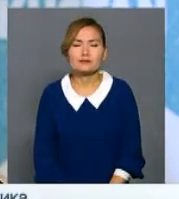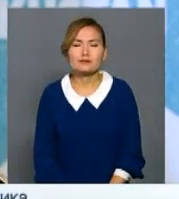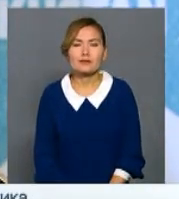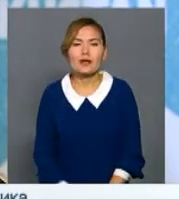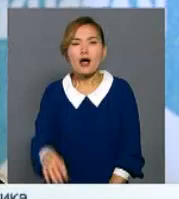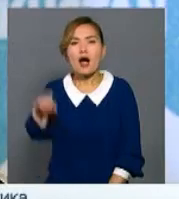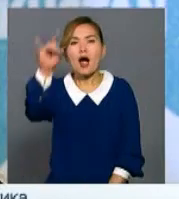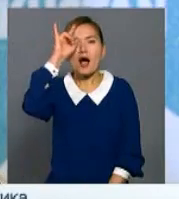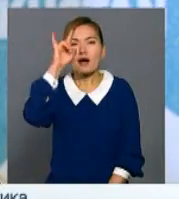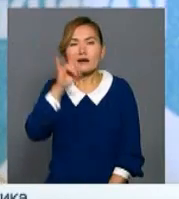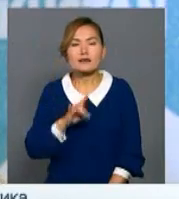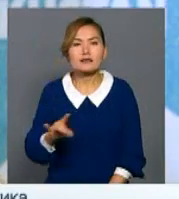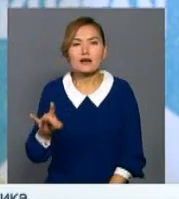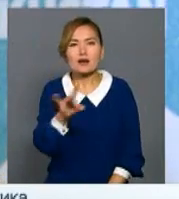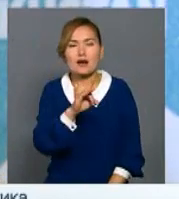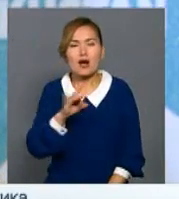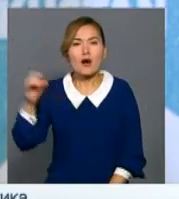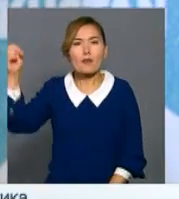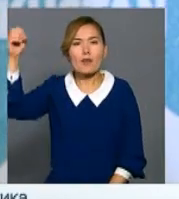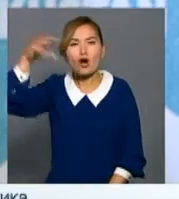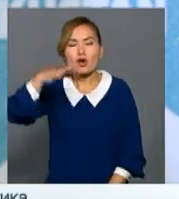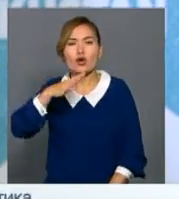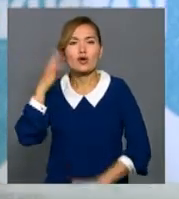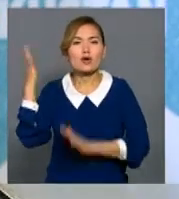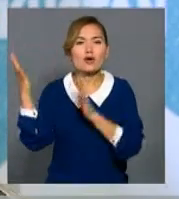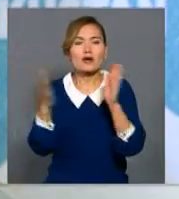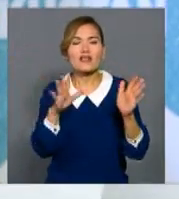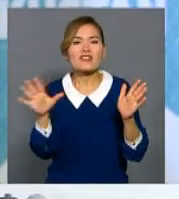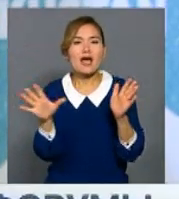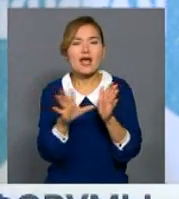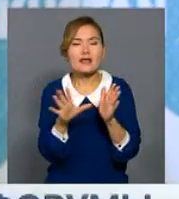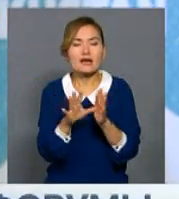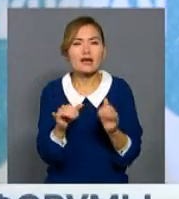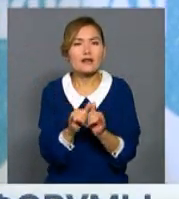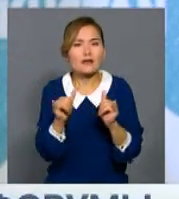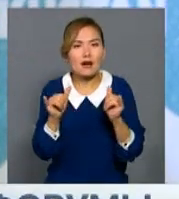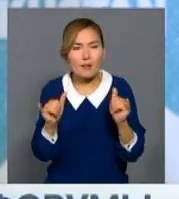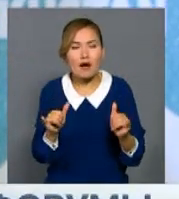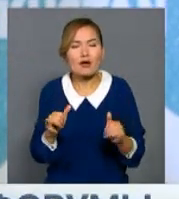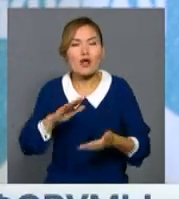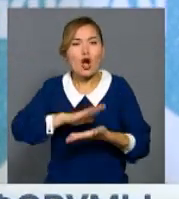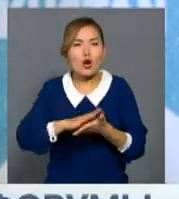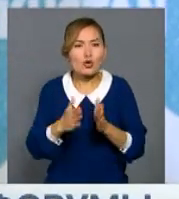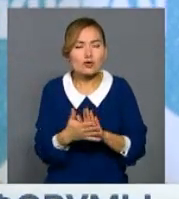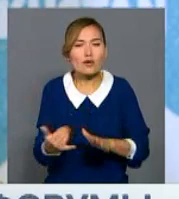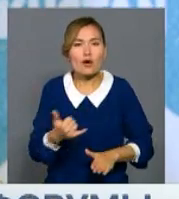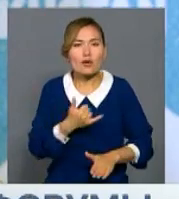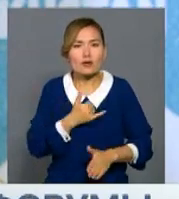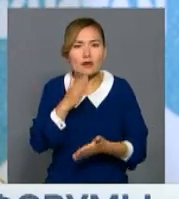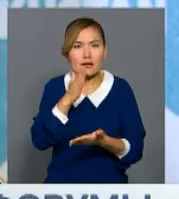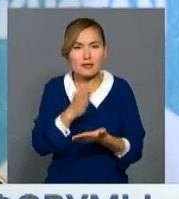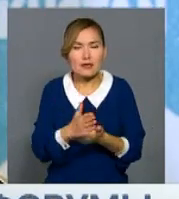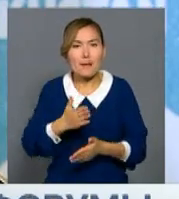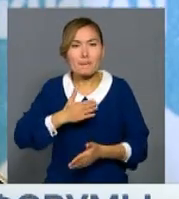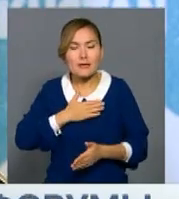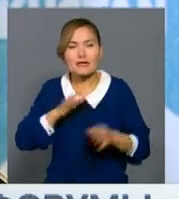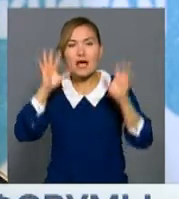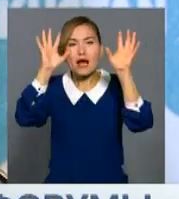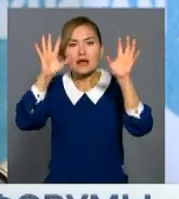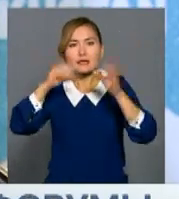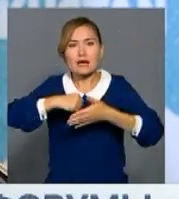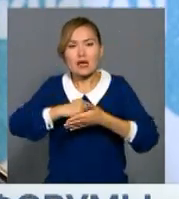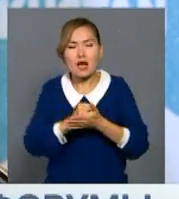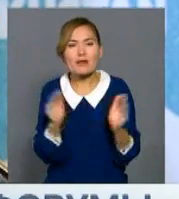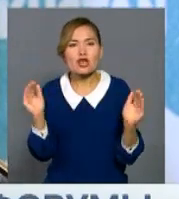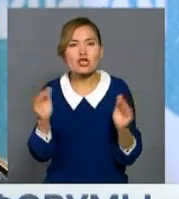Елімізде баламалы қуат көздерін дамытуға барлық жағдай жасалып жатырым. Ең бастысы, негізгі мәселелерді заң тұрғысынан реттеп, оған шағын